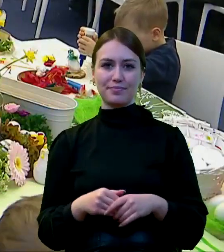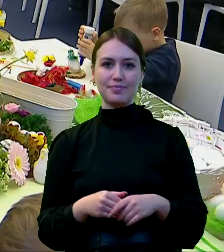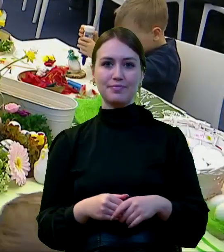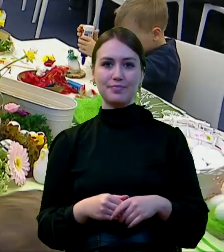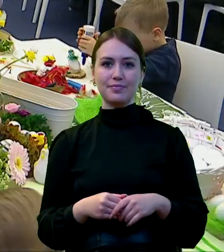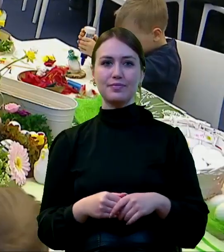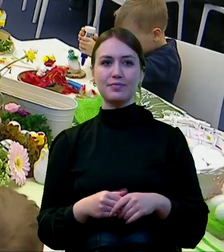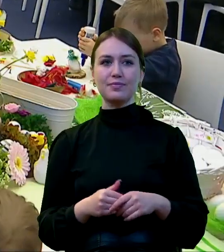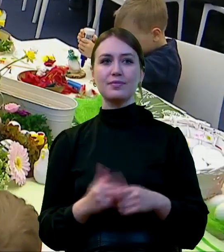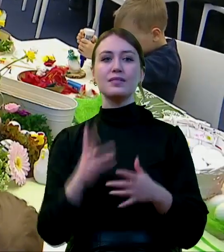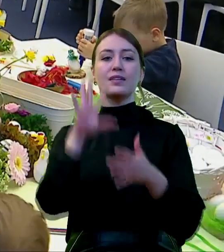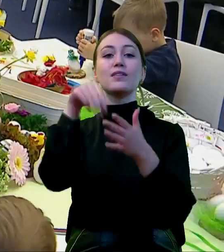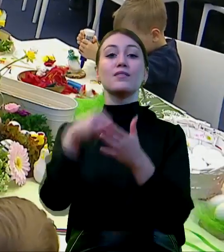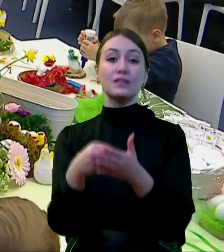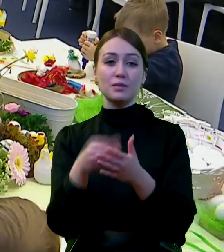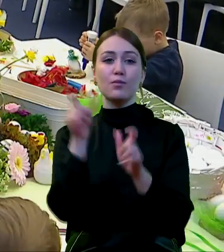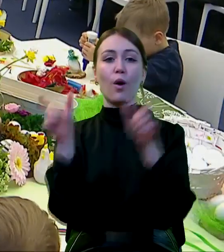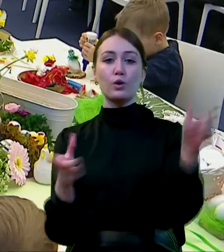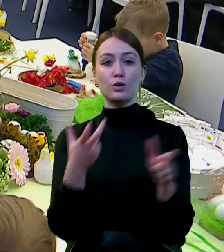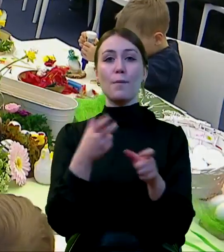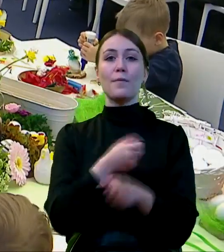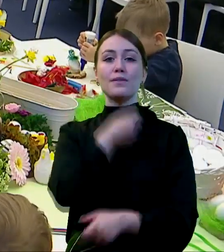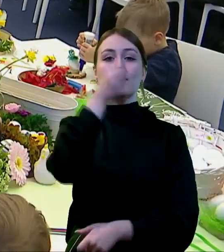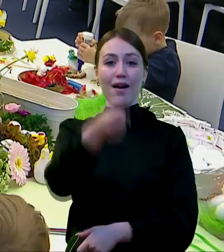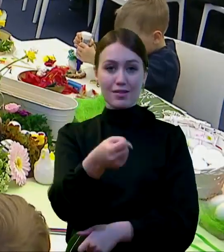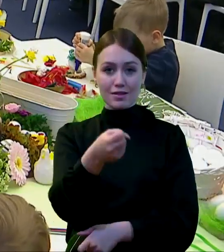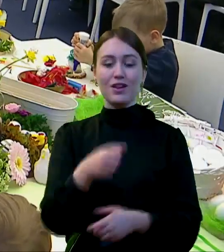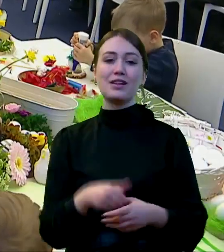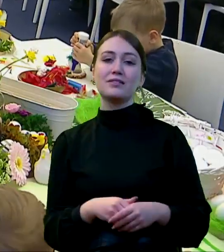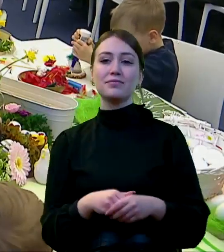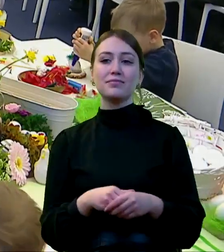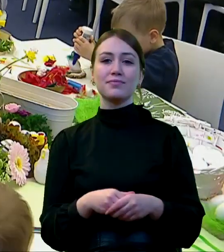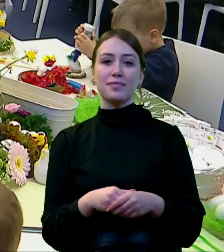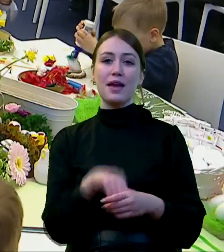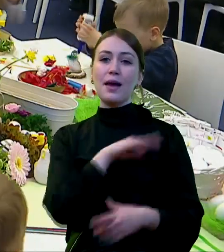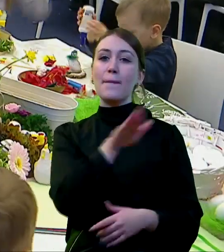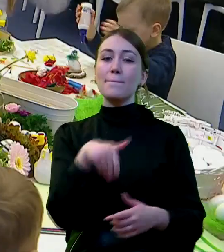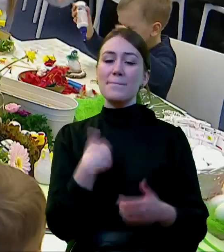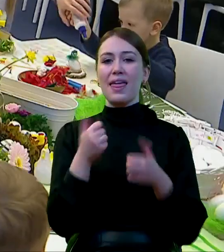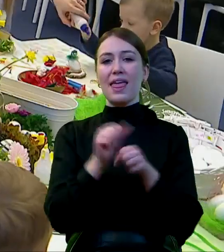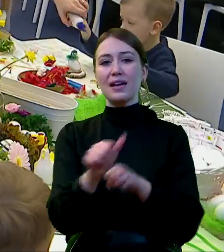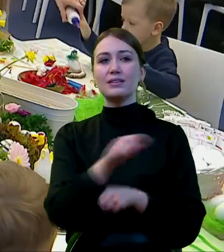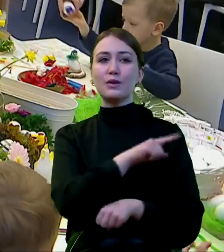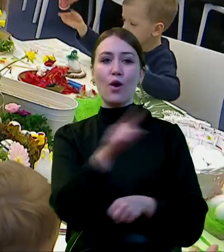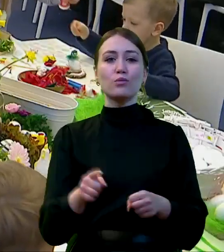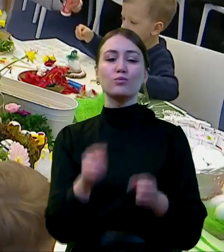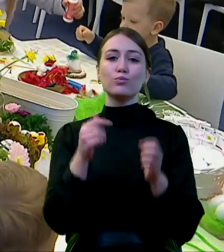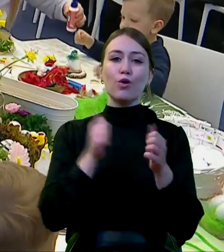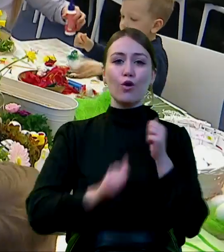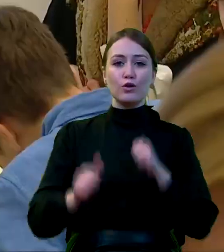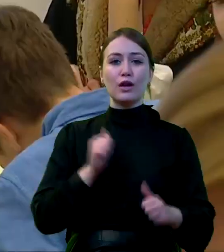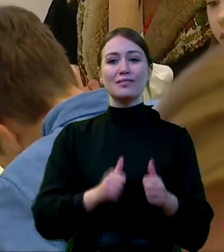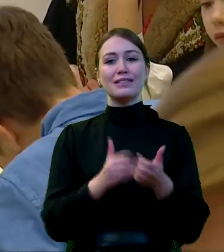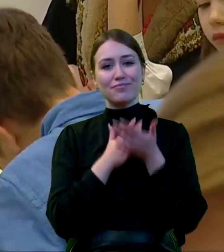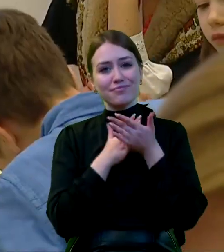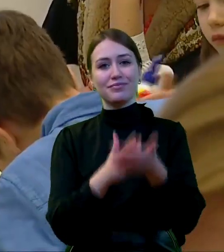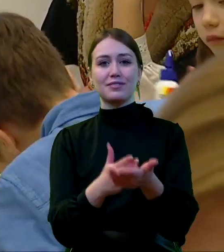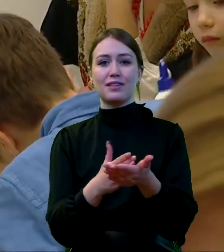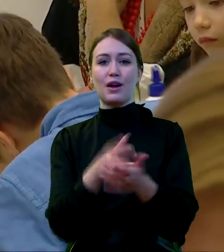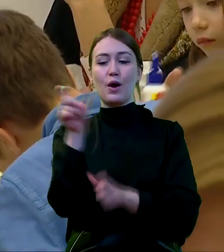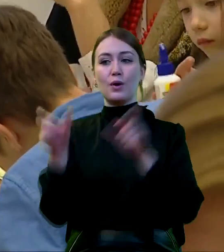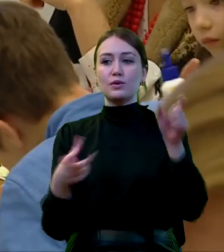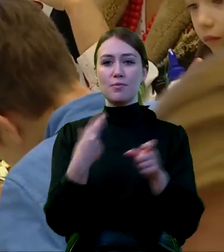w tym także osoby starsze. My w ten sposób wychodzimy naprzeciw temu oczekiwaniu, żeby